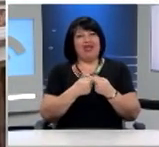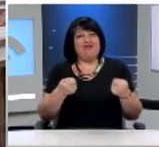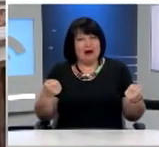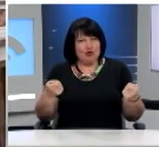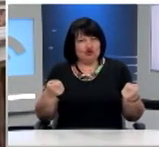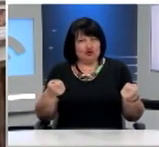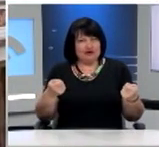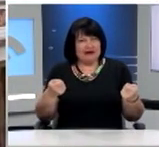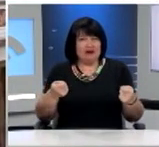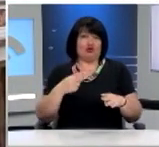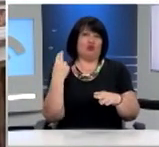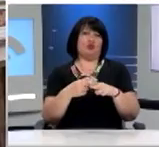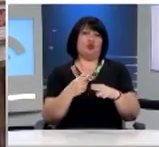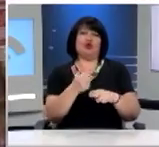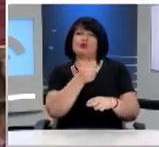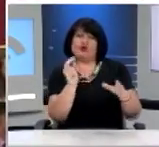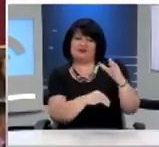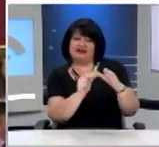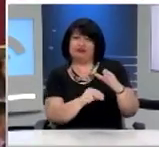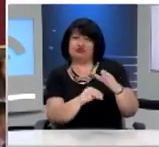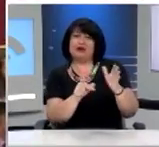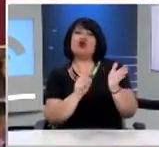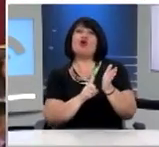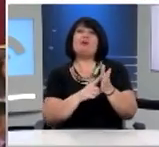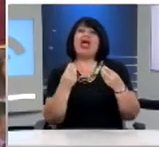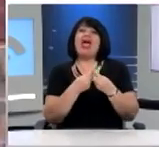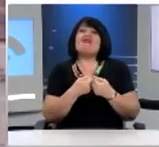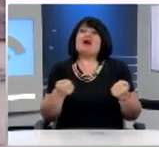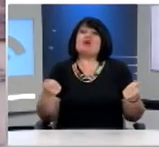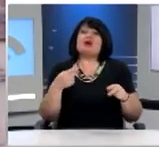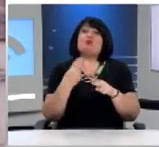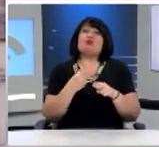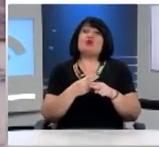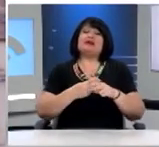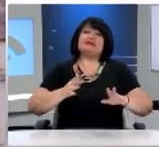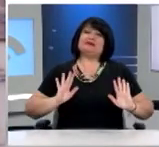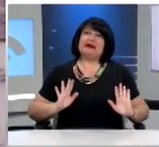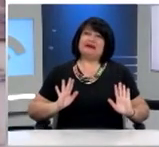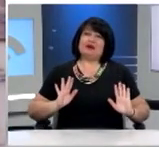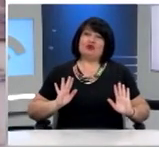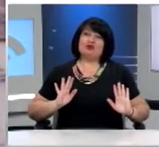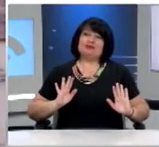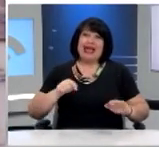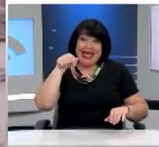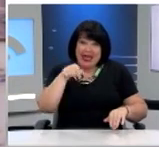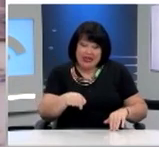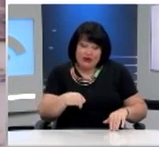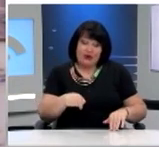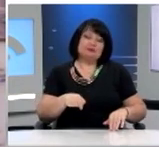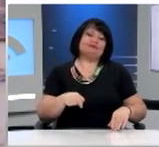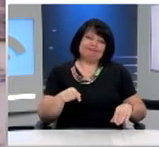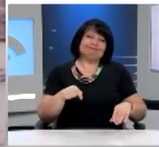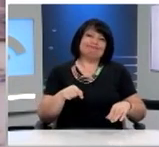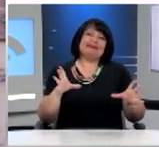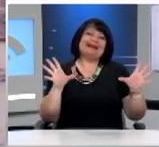είναι ακόμη πιο κρίσιμο από την ψήφισή της. Οπότε είπατε στο κατάλληλο μέρος αυτό το